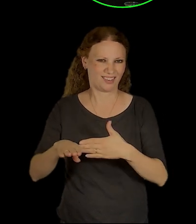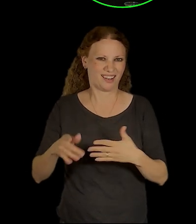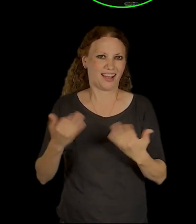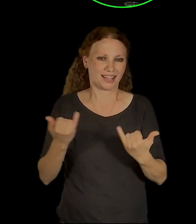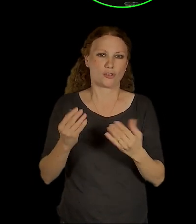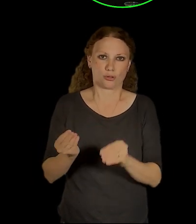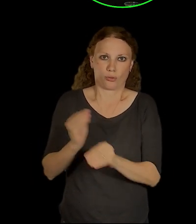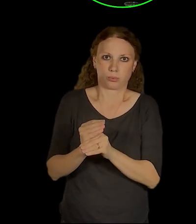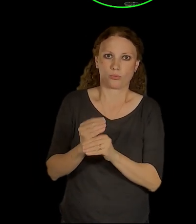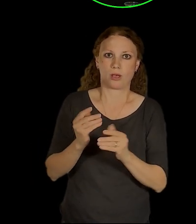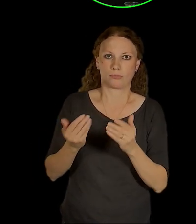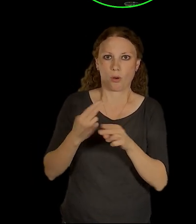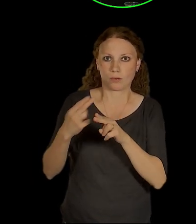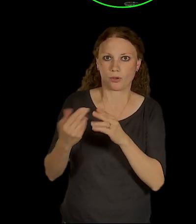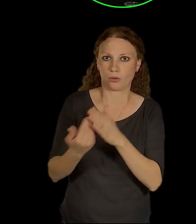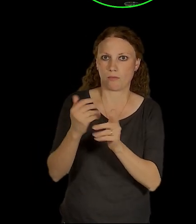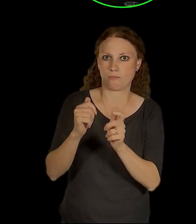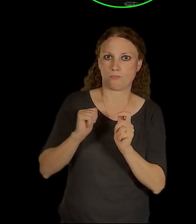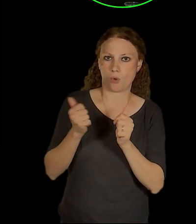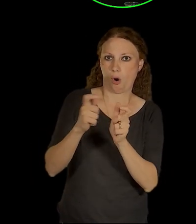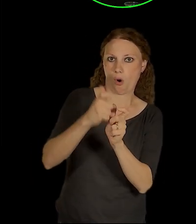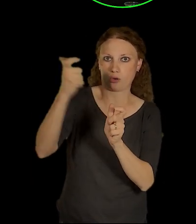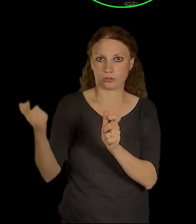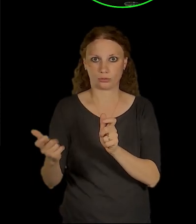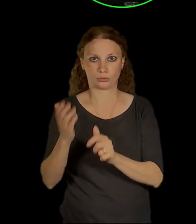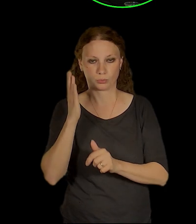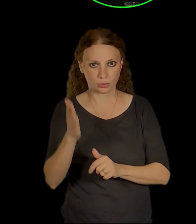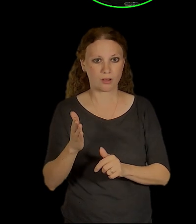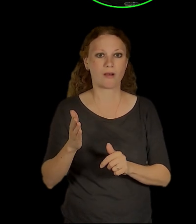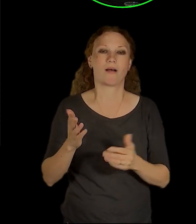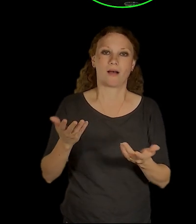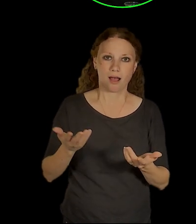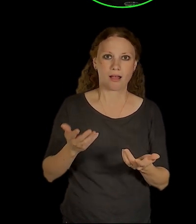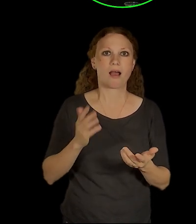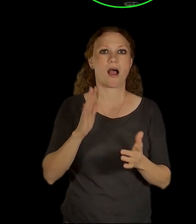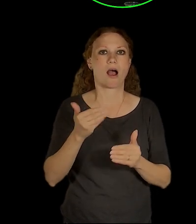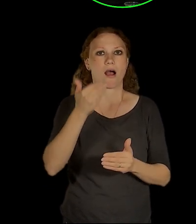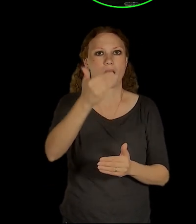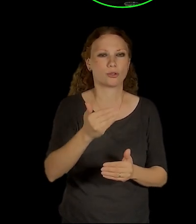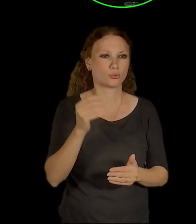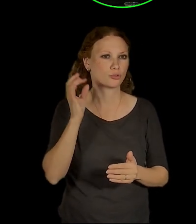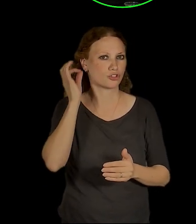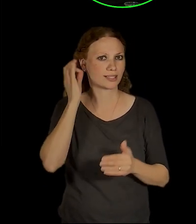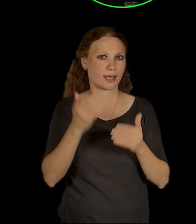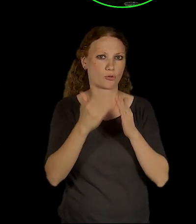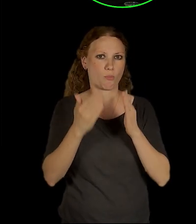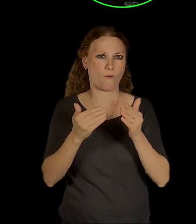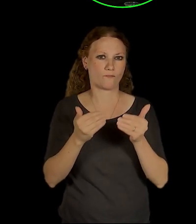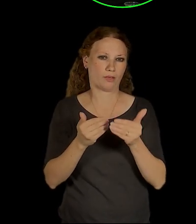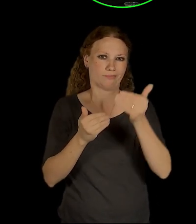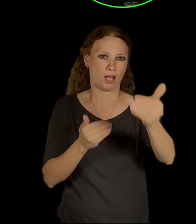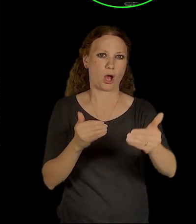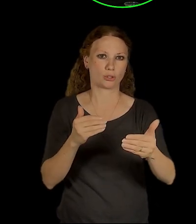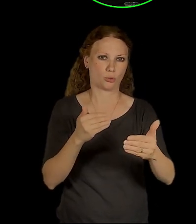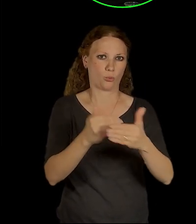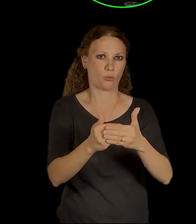taková ta běžná doprava se spojí, překoná až někde u ženských domovů. Tak tady najednou vlastně jsme